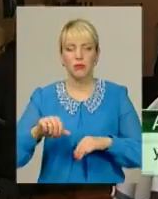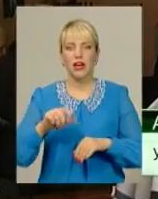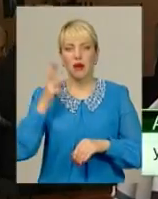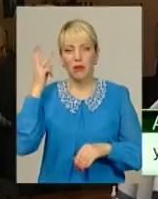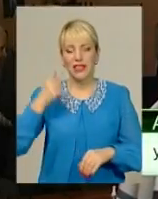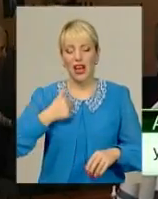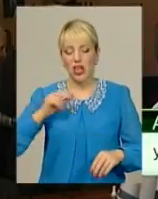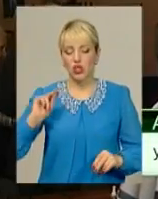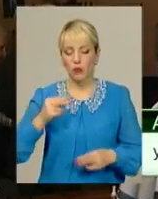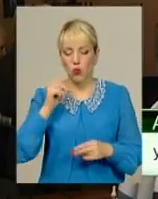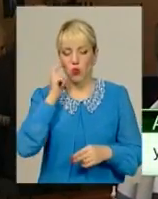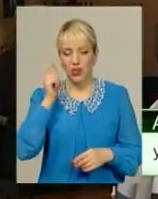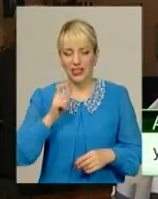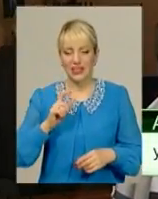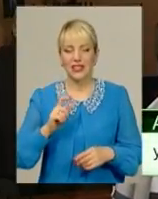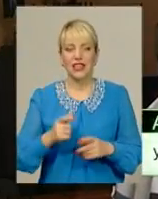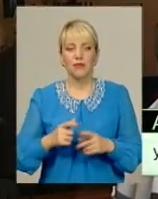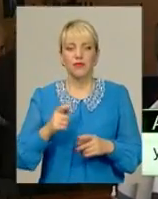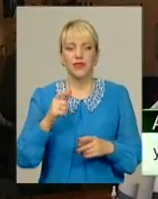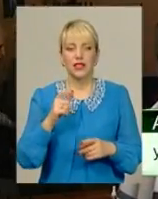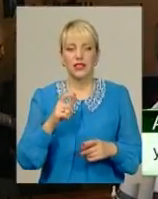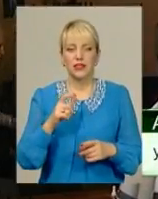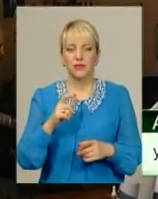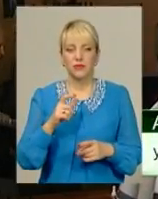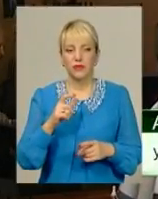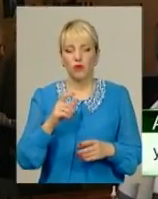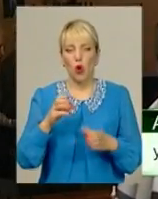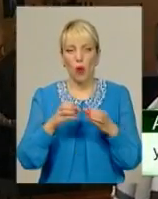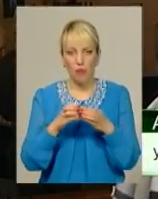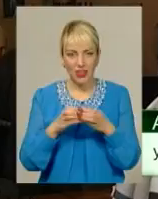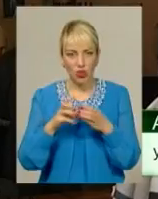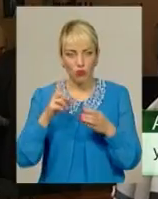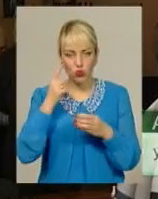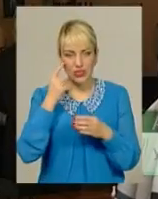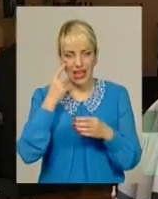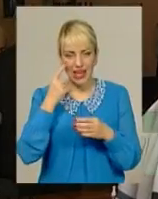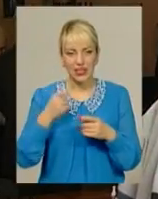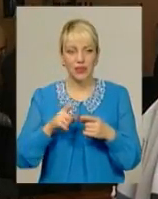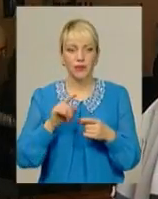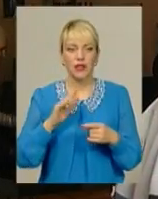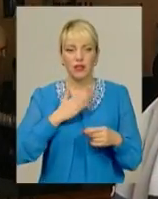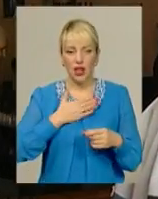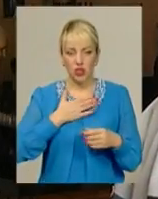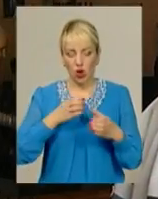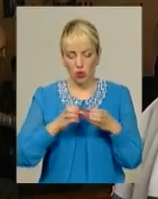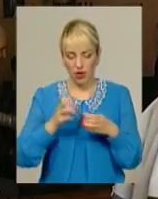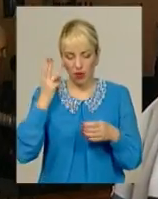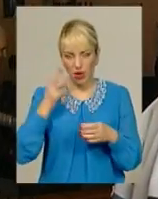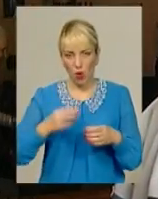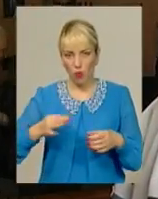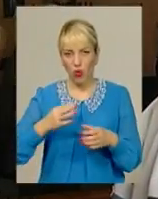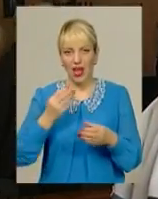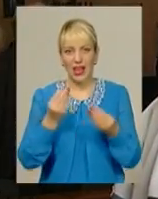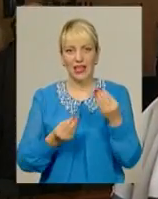шахів гри за листуванням. В нашому командному залі команда Хмельницької області грала в чемпіонаті